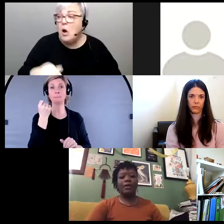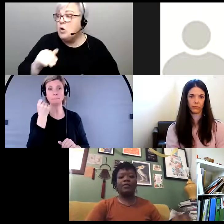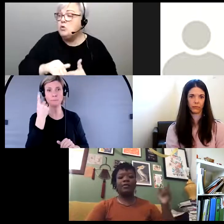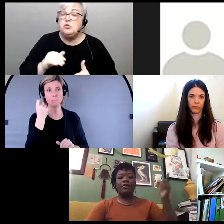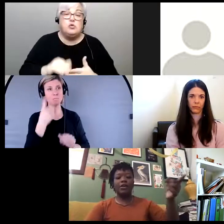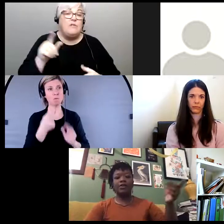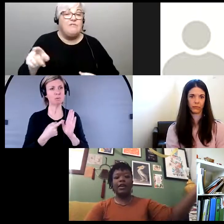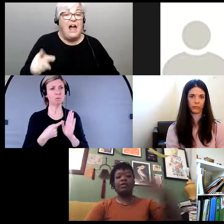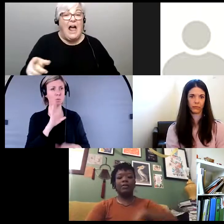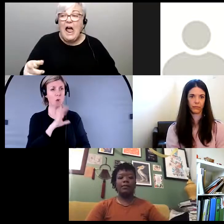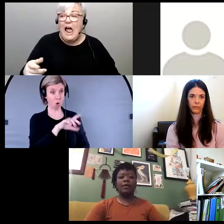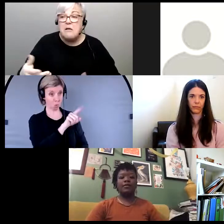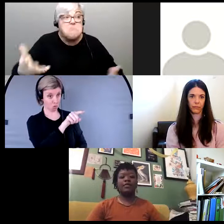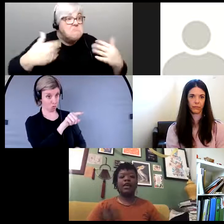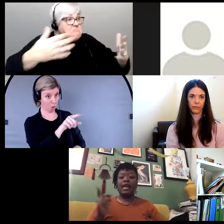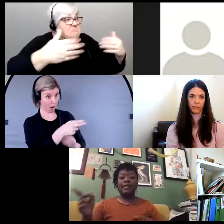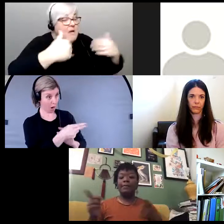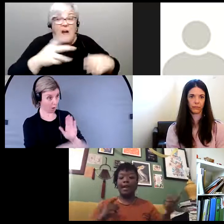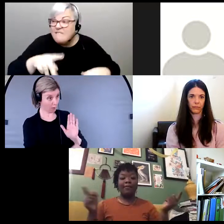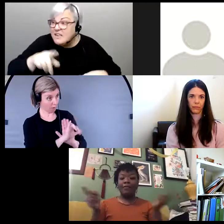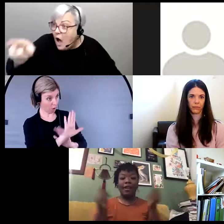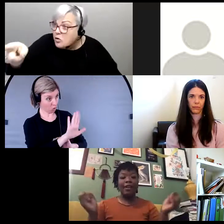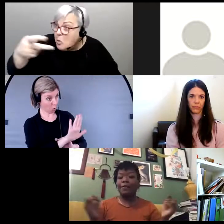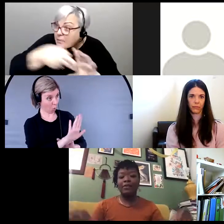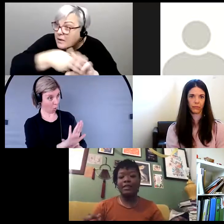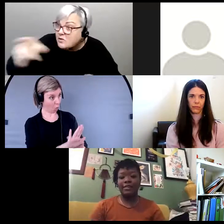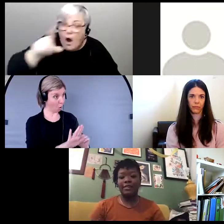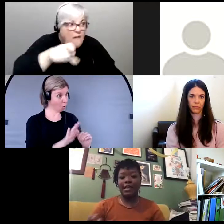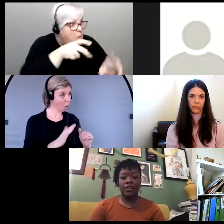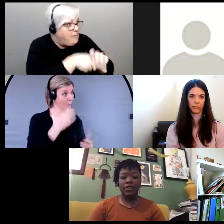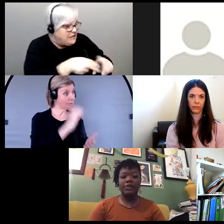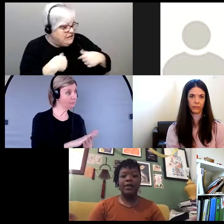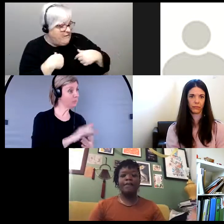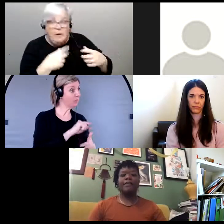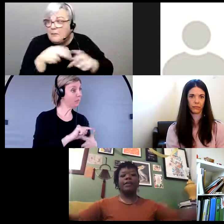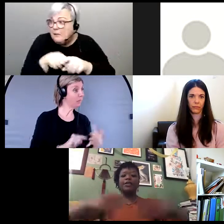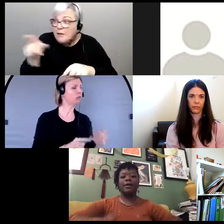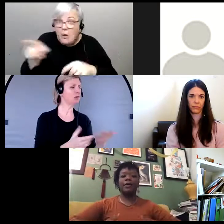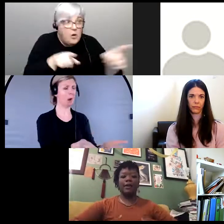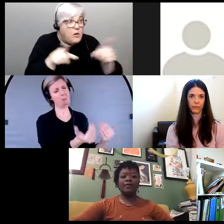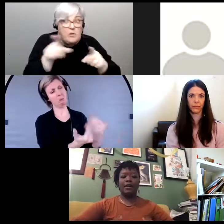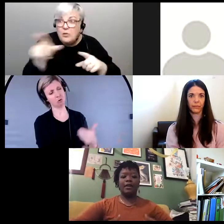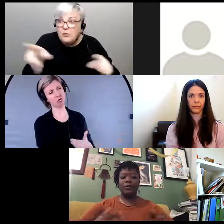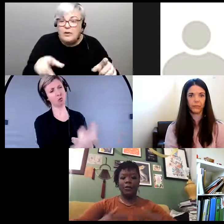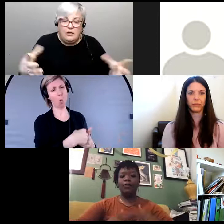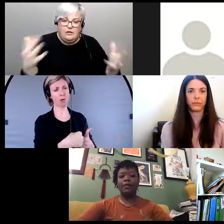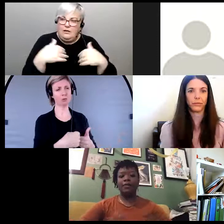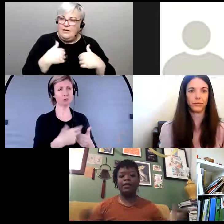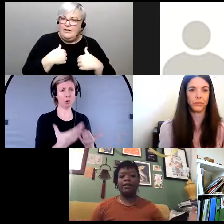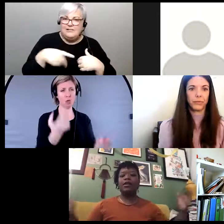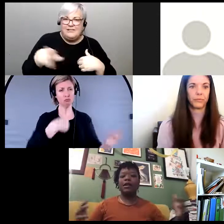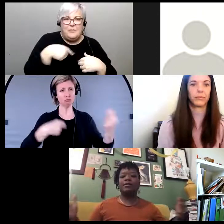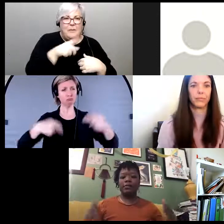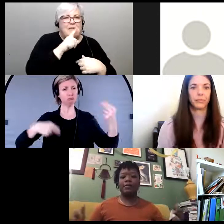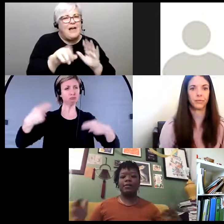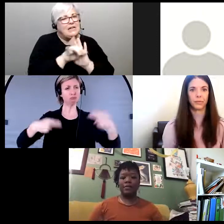'ils intègrent beaucoup de gens en même temps très rapidement vous faites partie de telle chose vous pouvez faire partie d'un autre groupe aussi vous faites partie de tel groupe vous pouvez aussi faire partie d'un autre groupe et donc même s